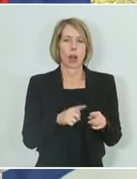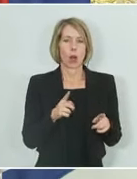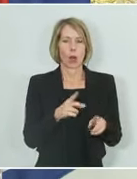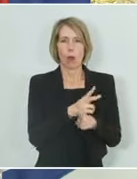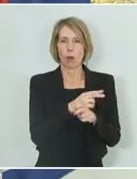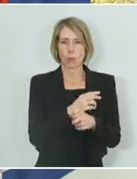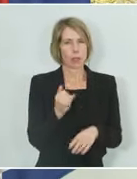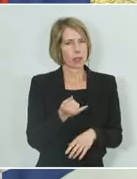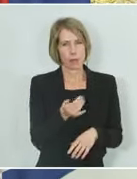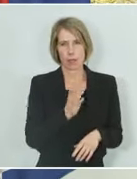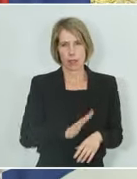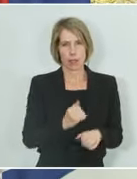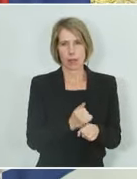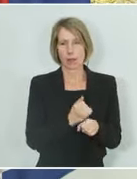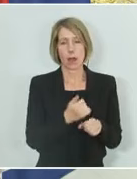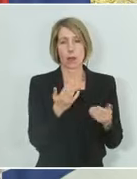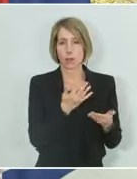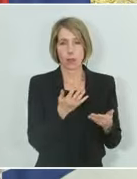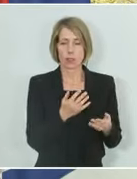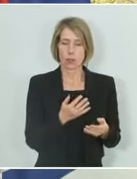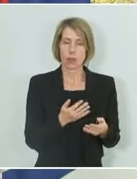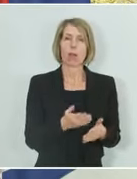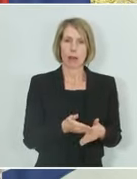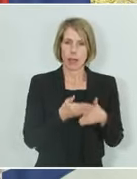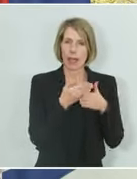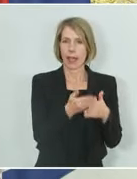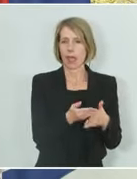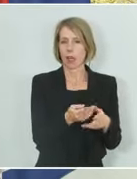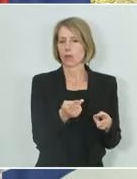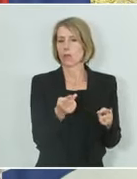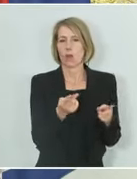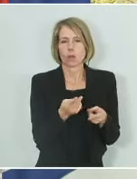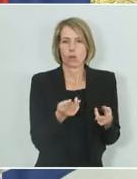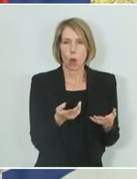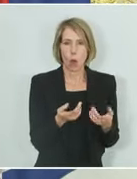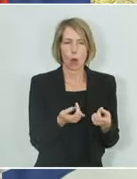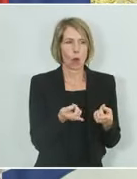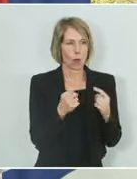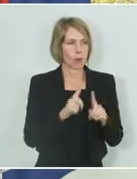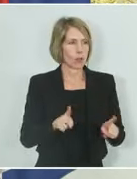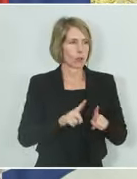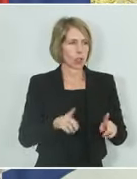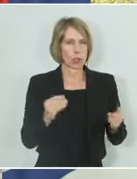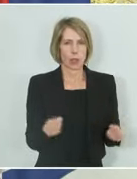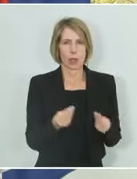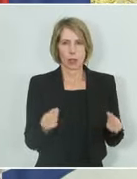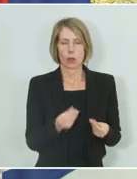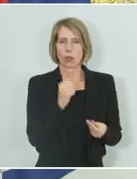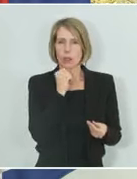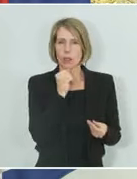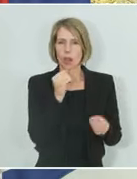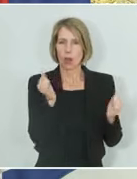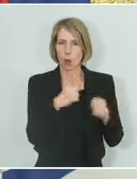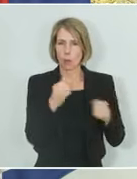immer gerne tun, dort zu helfen, wo man aus verschiedenen Gründen keinen Kompromiss